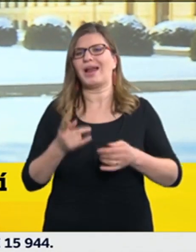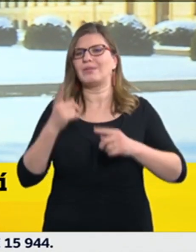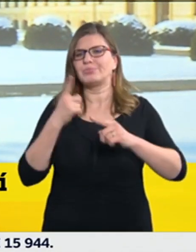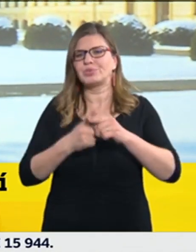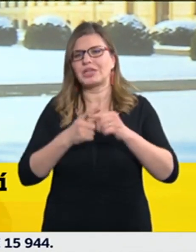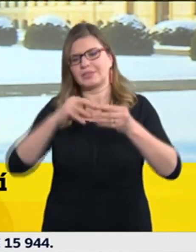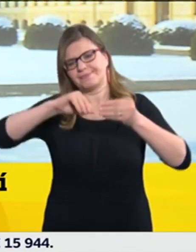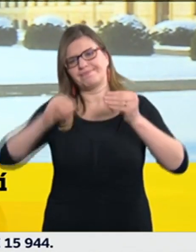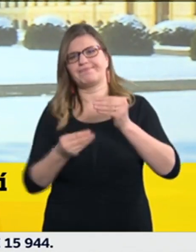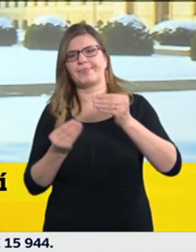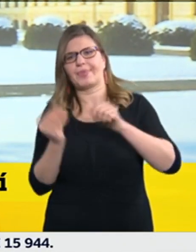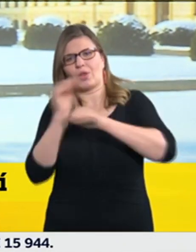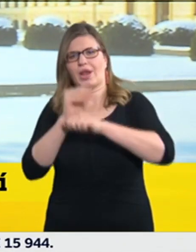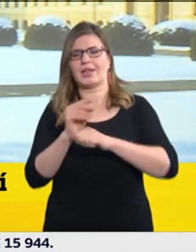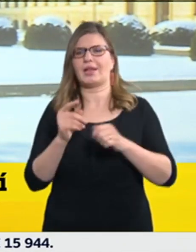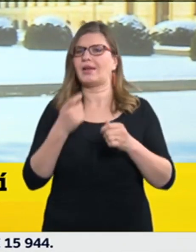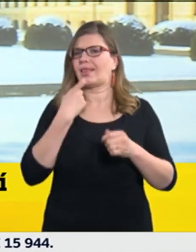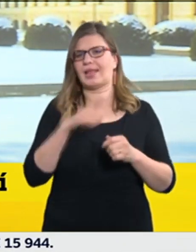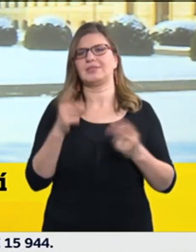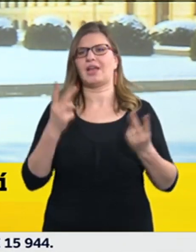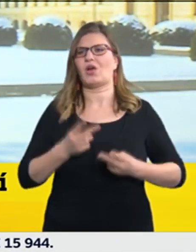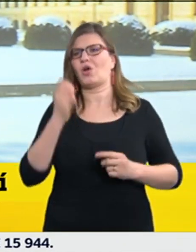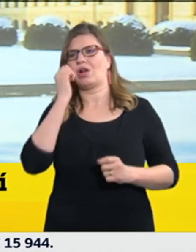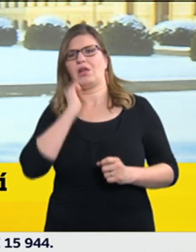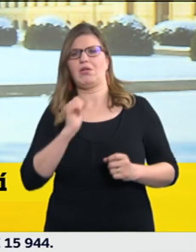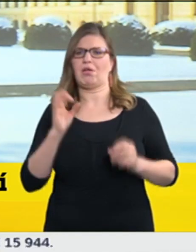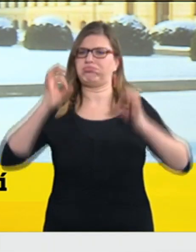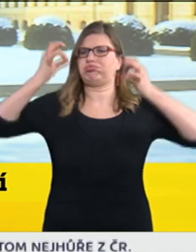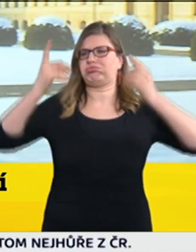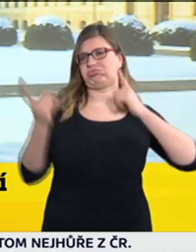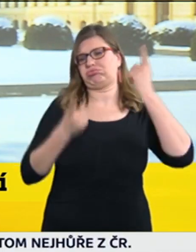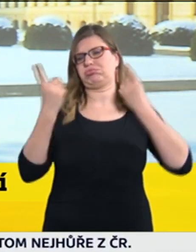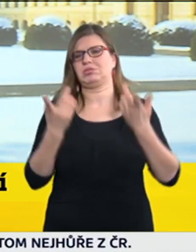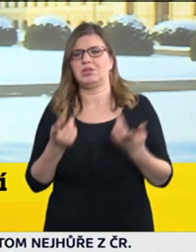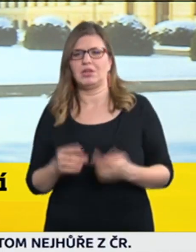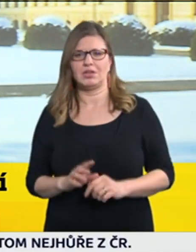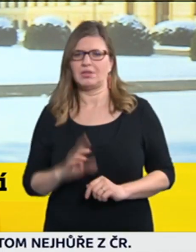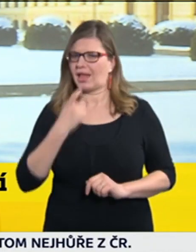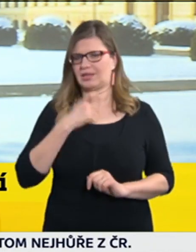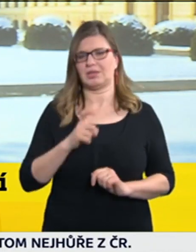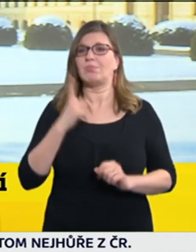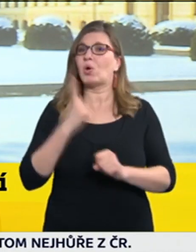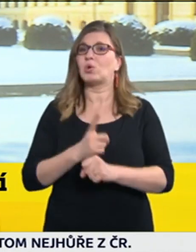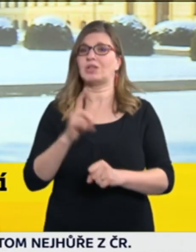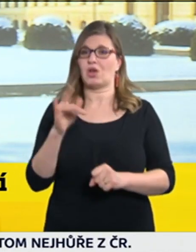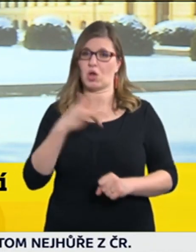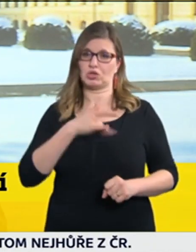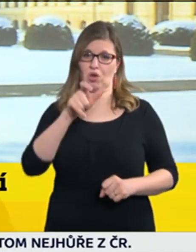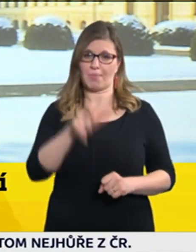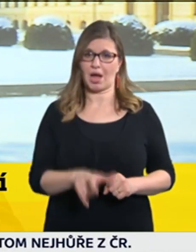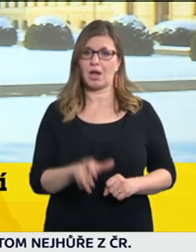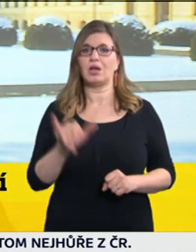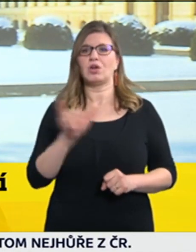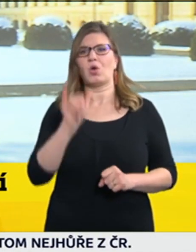zneužívání. A to tak, že to bude pouze pro osoby, které toto ubytvání